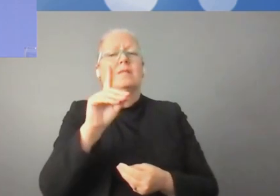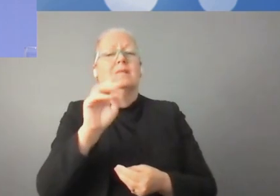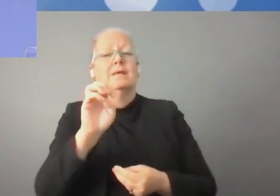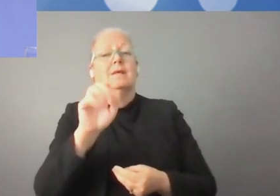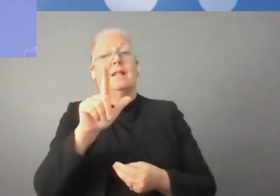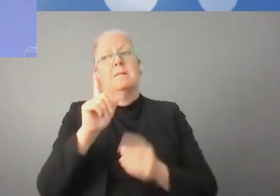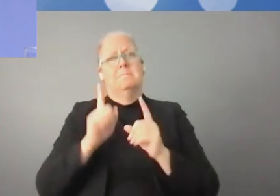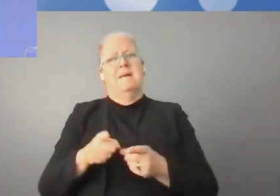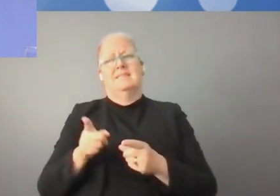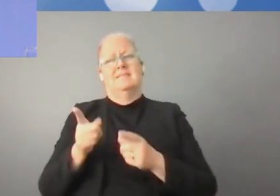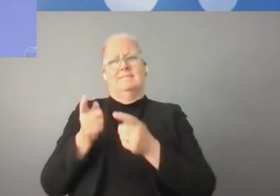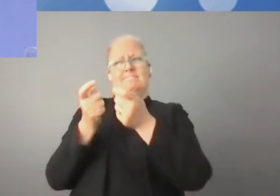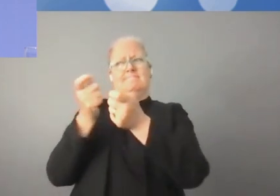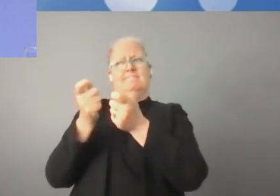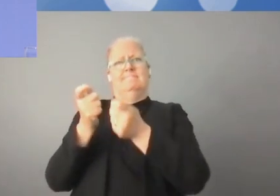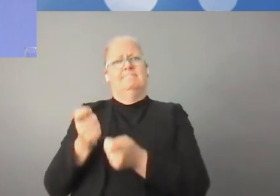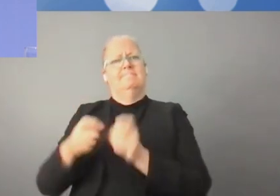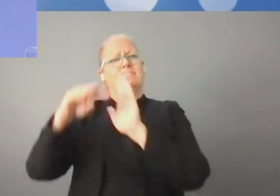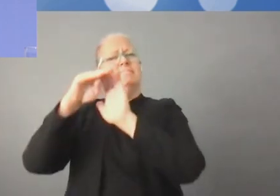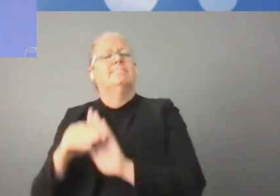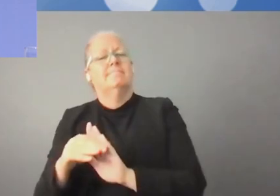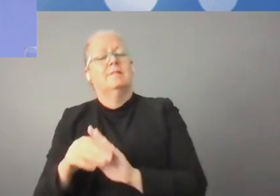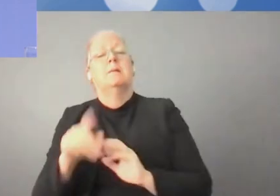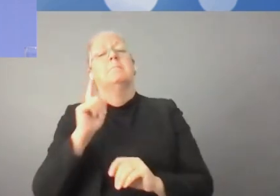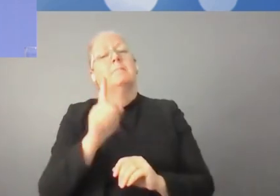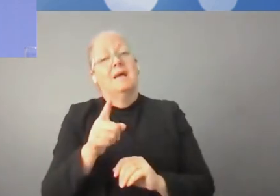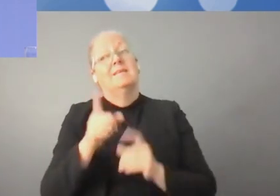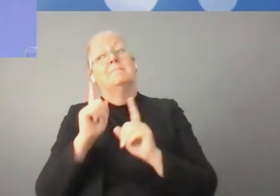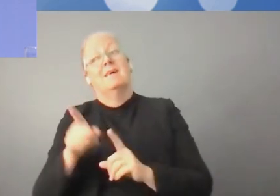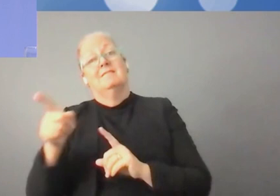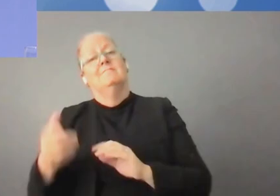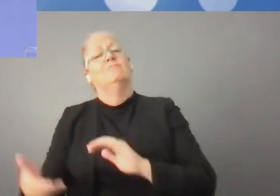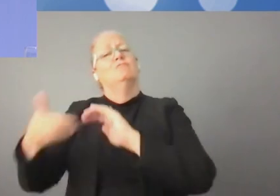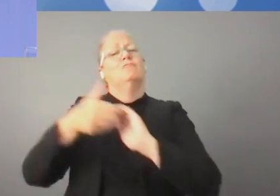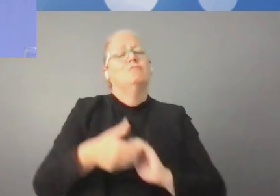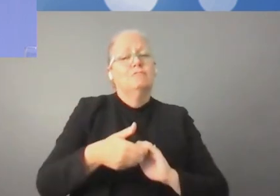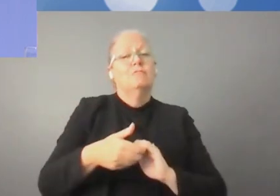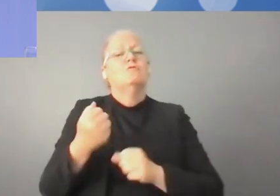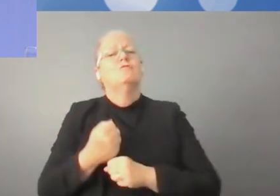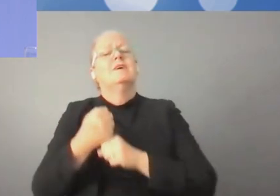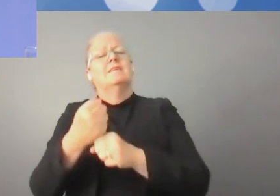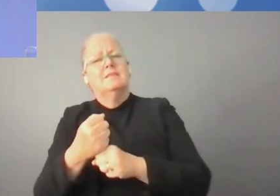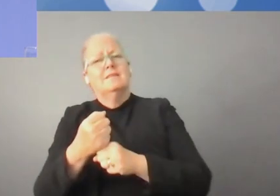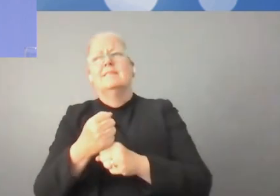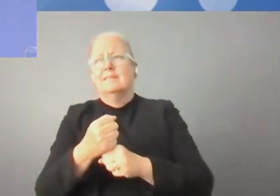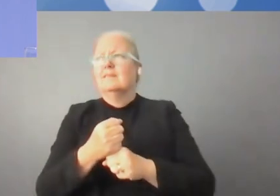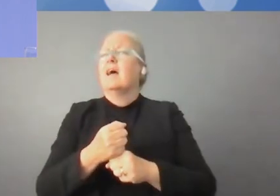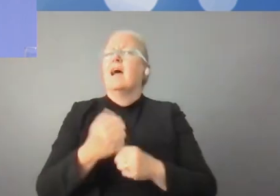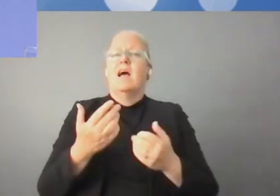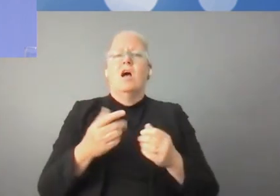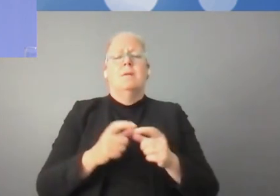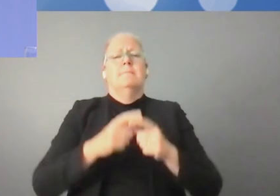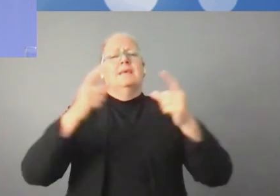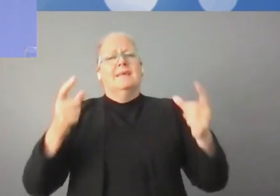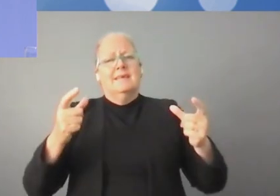faudra réguler les secteurs des réseaux sociaux. Et le défi, pour répondre à votre question, monsieur le ministre, c'est assez